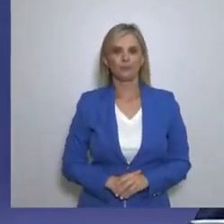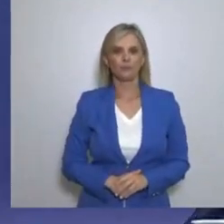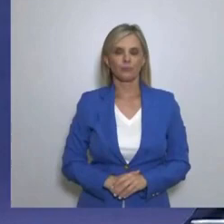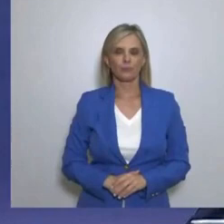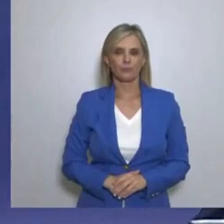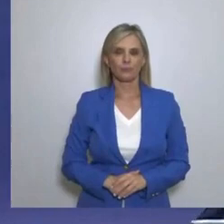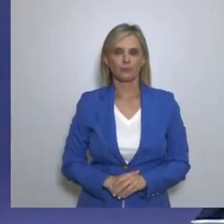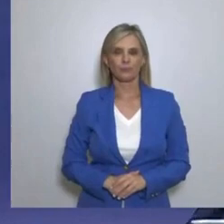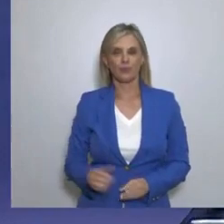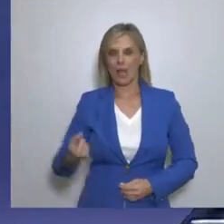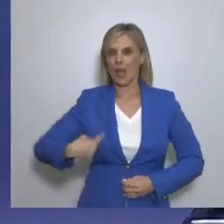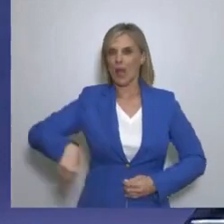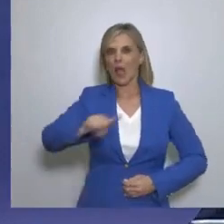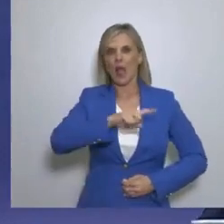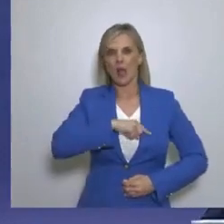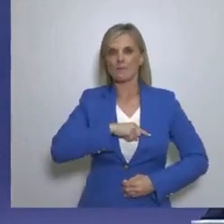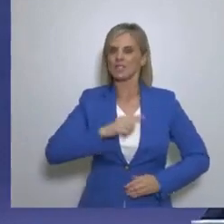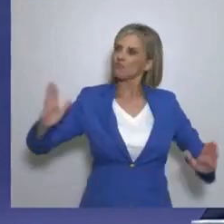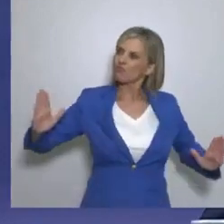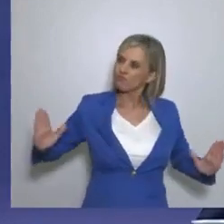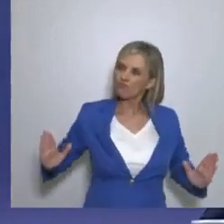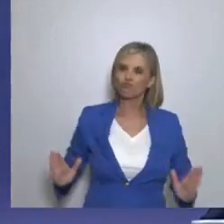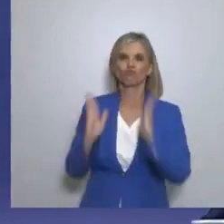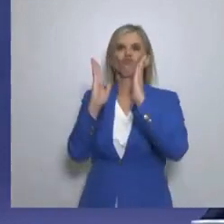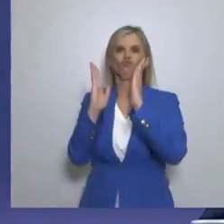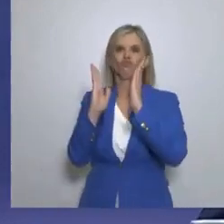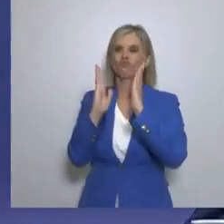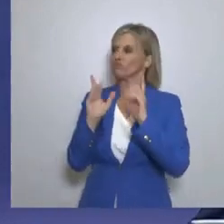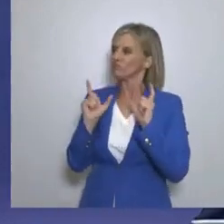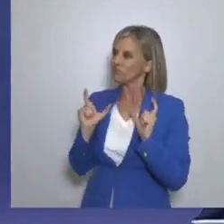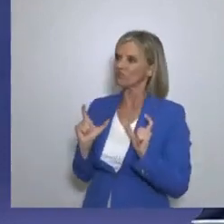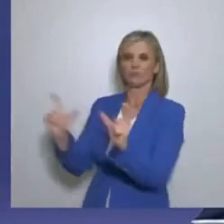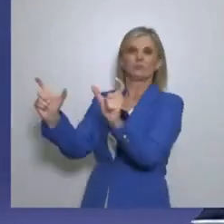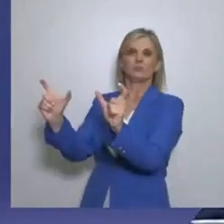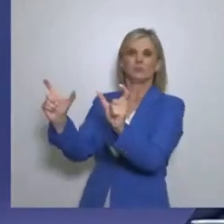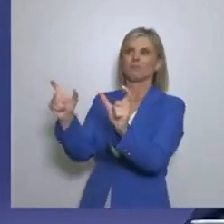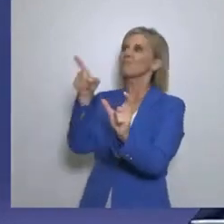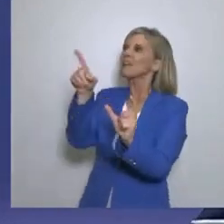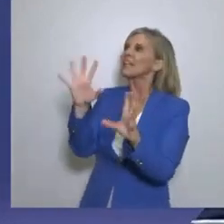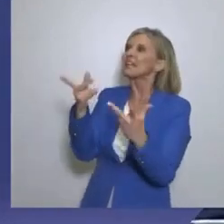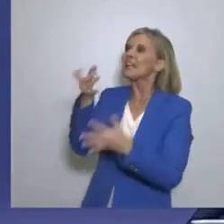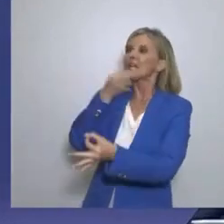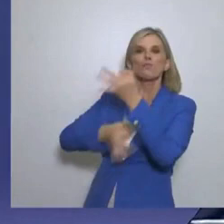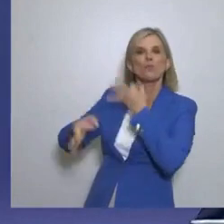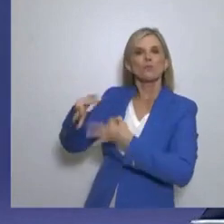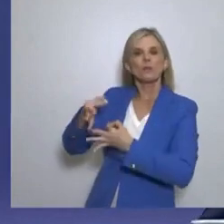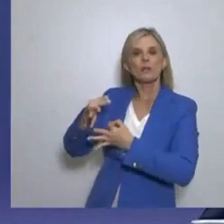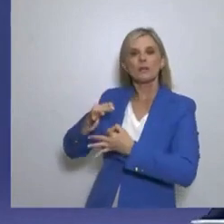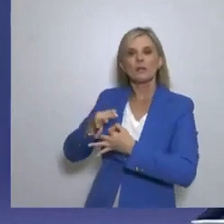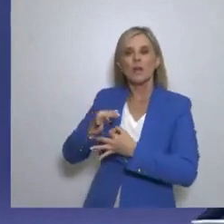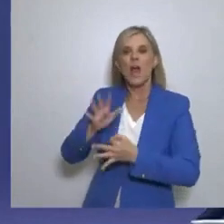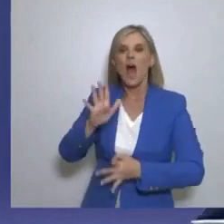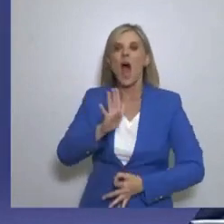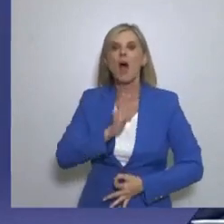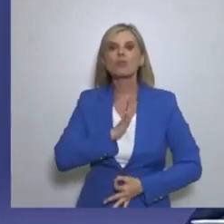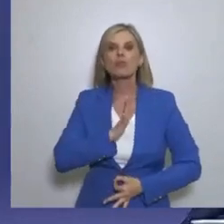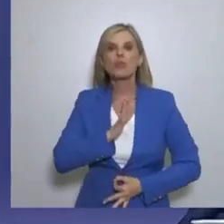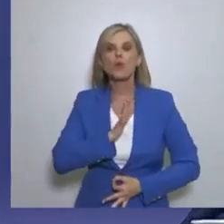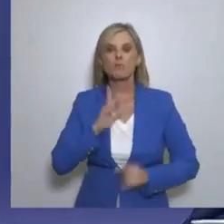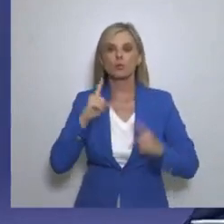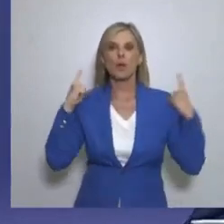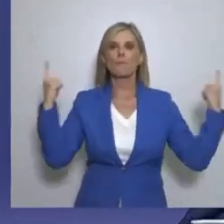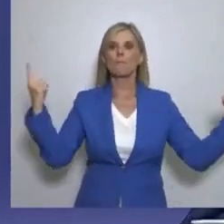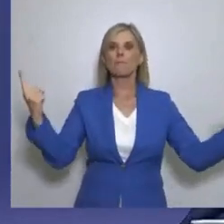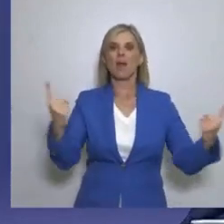είμαστε απέναντι σε οτιδήποτε είναι απέναντι στη φυσιολογία του ανθρώπου και του περιβάλλοντός μας το